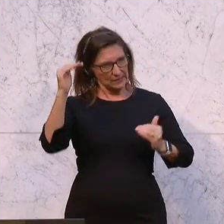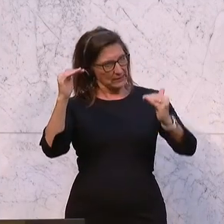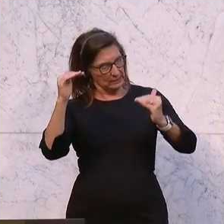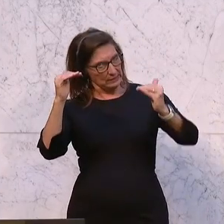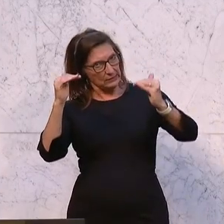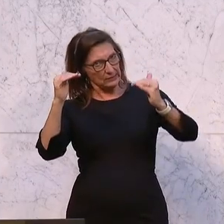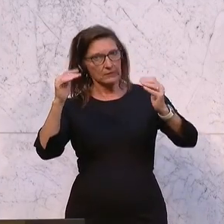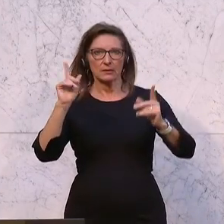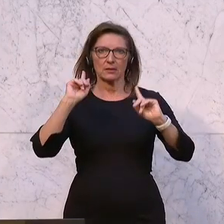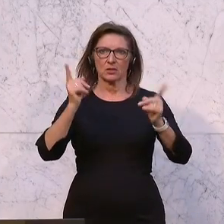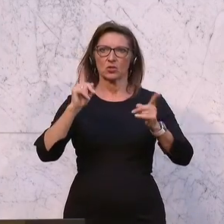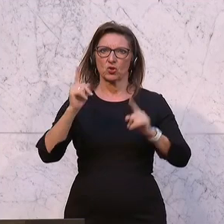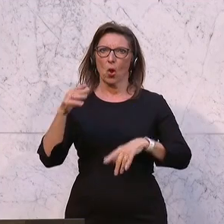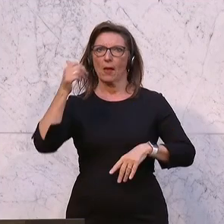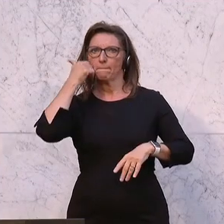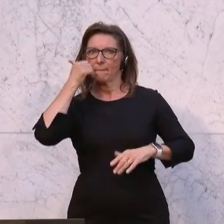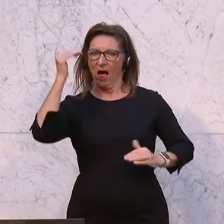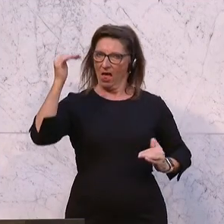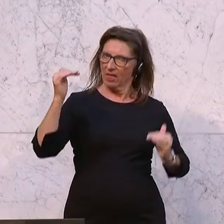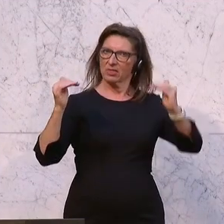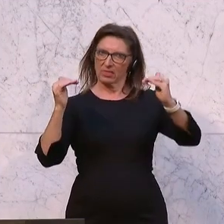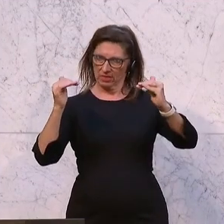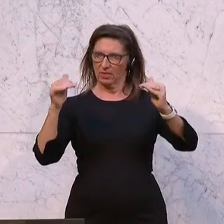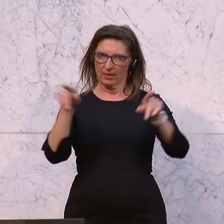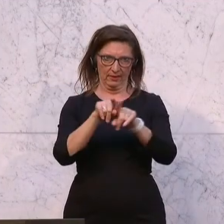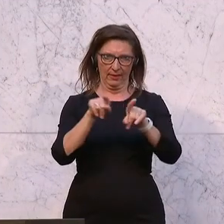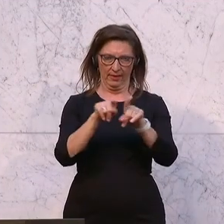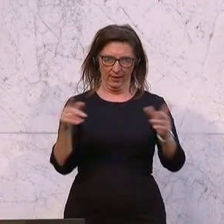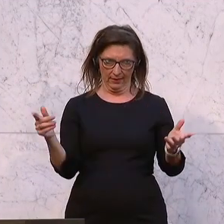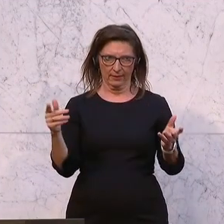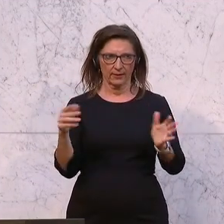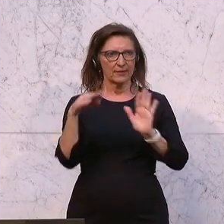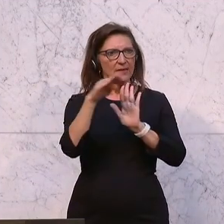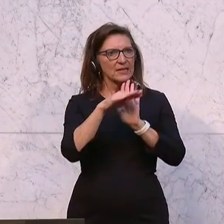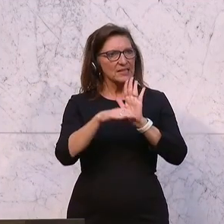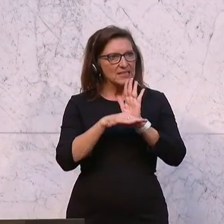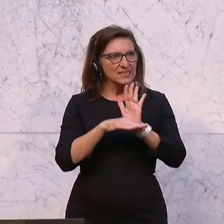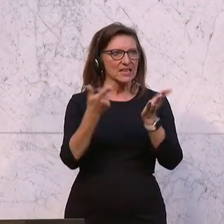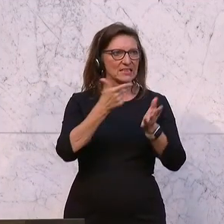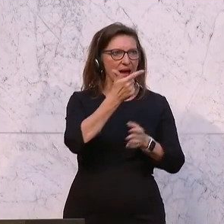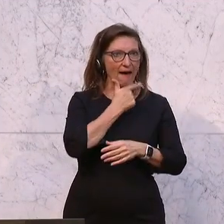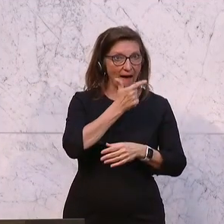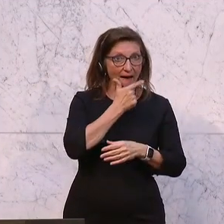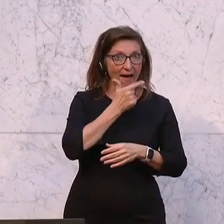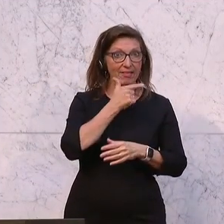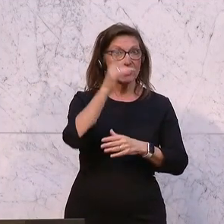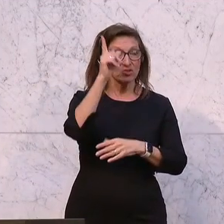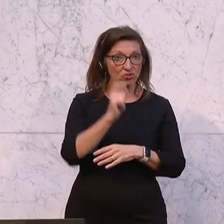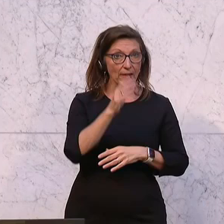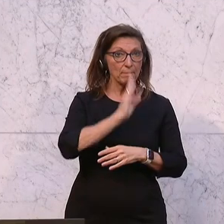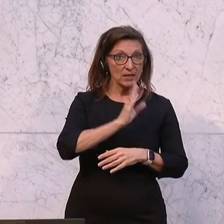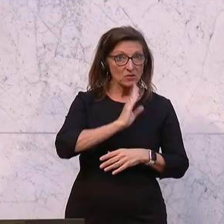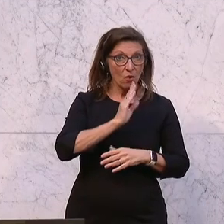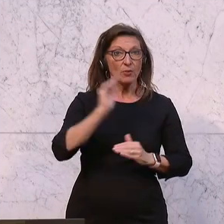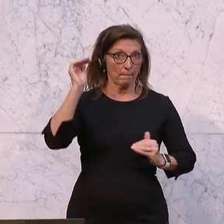gesetzliche Antrittsalter der Männer herangeführt wird. Das heißt, das gesetzliche Antrittsalter wird dadurch auch steigen.